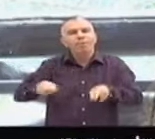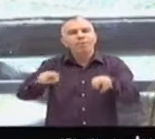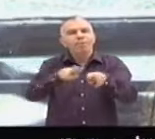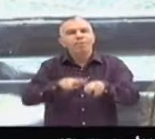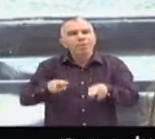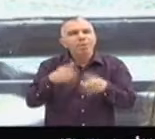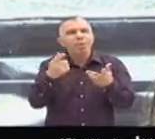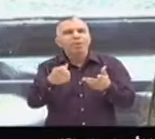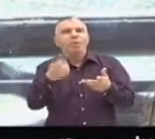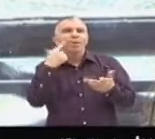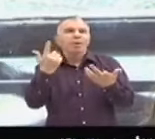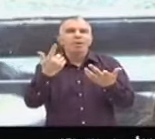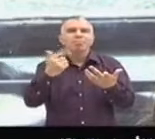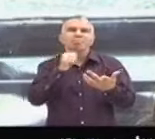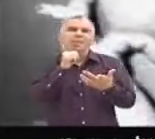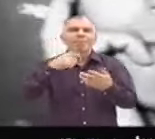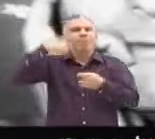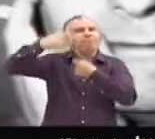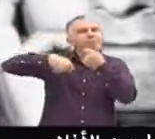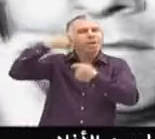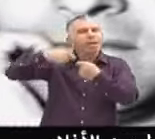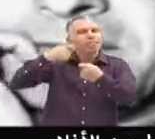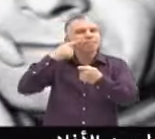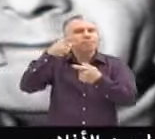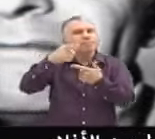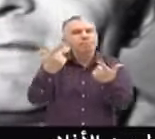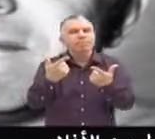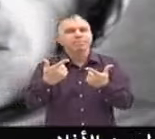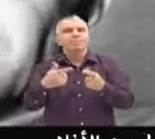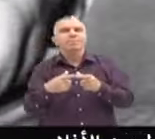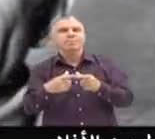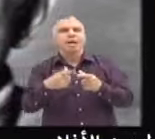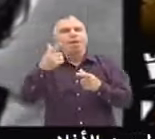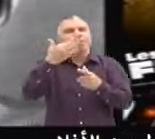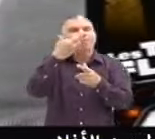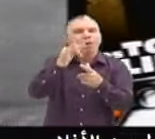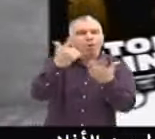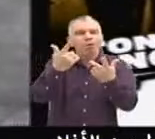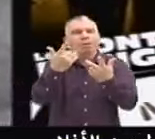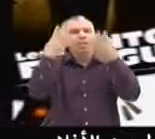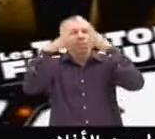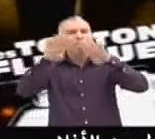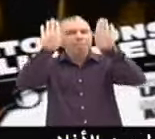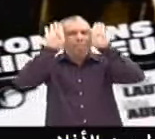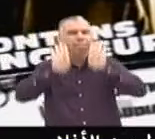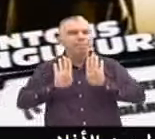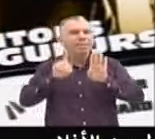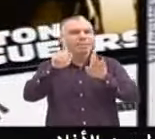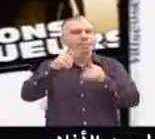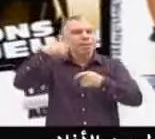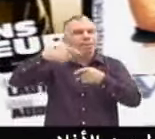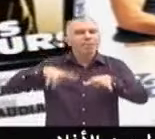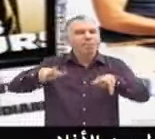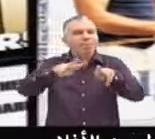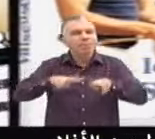les tontons... Tous les hauts diards, les tontons flingueurs, enfin... Les balsseuses, les films égyptiens. Donc c'était une espèce de